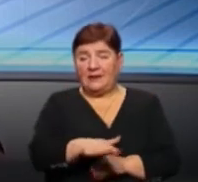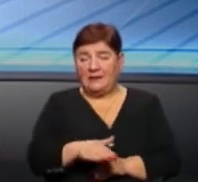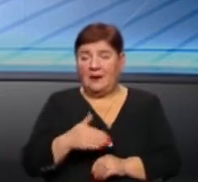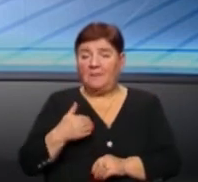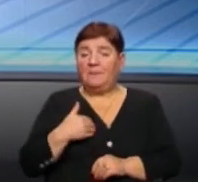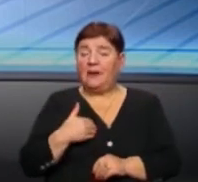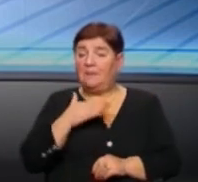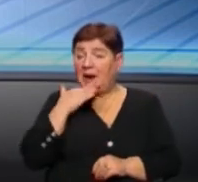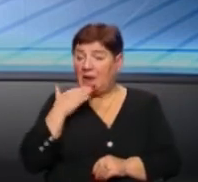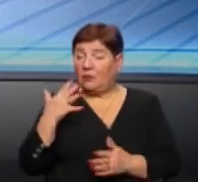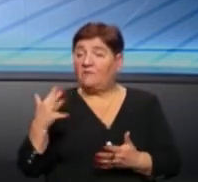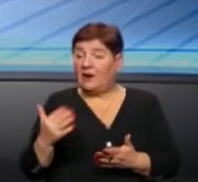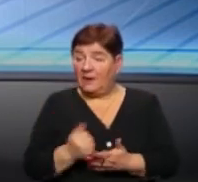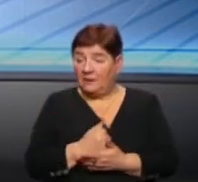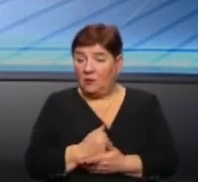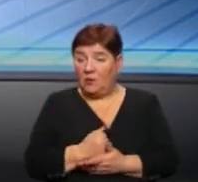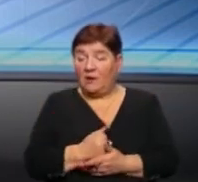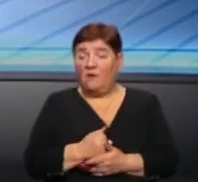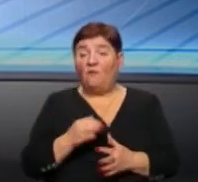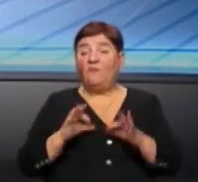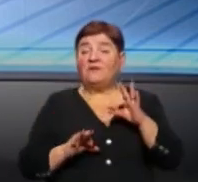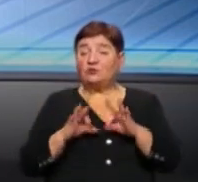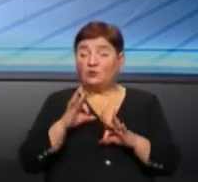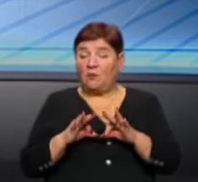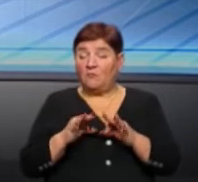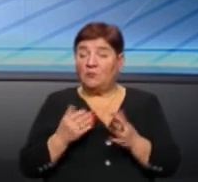виграємо, якщо взяти в відсутковому